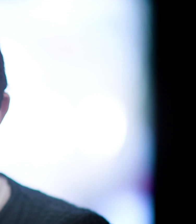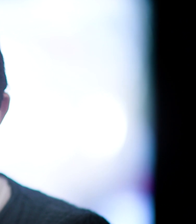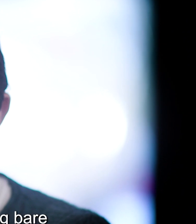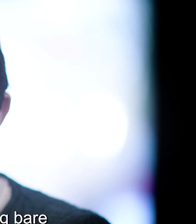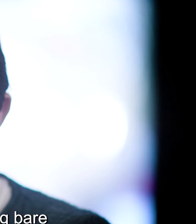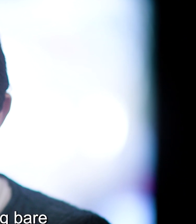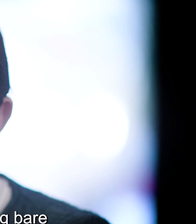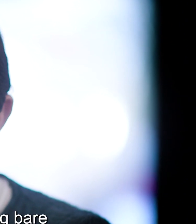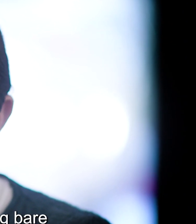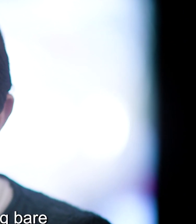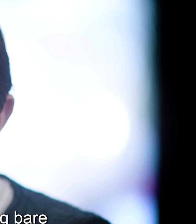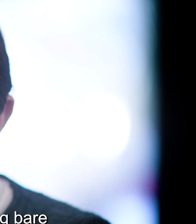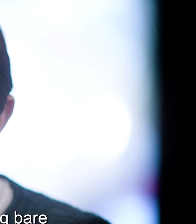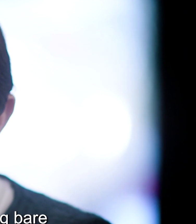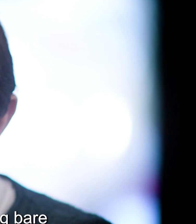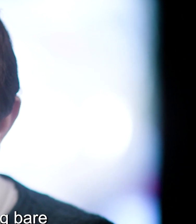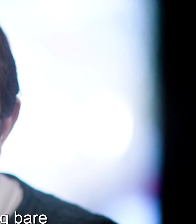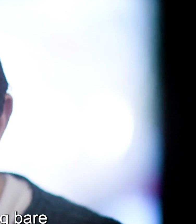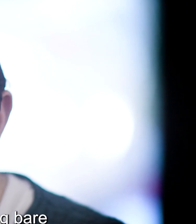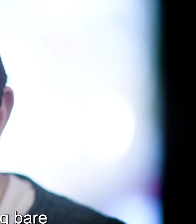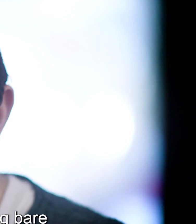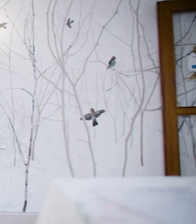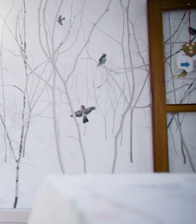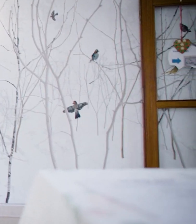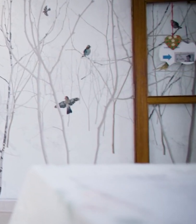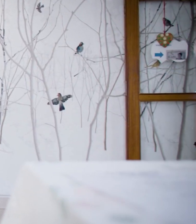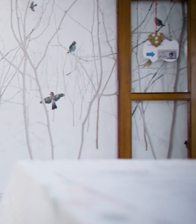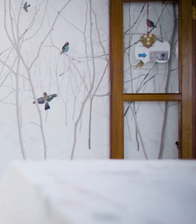det er å komme på jobb. Jeg bare tenker, yes!